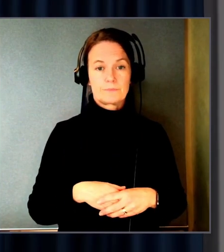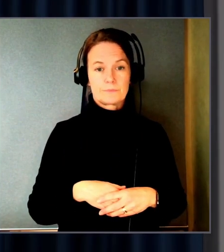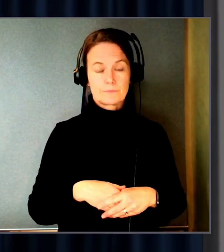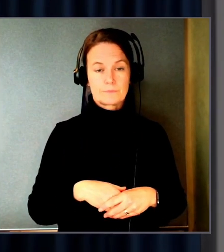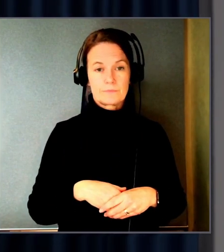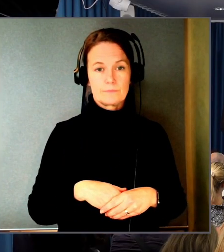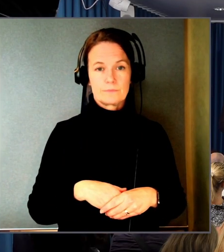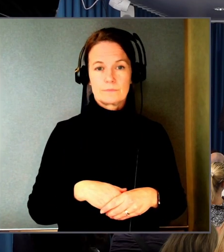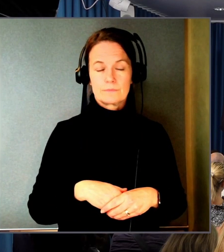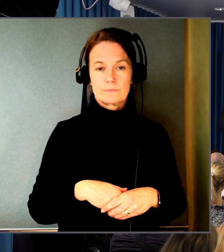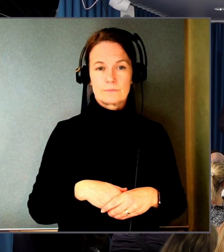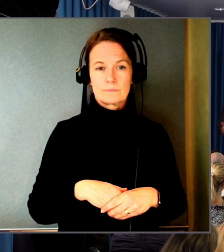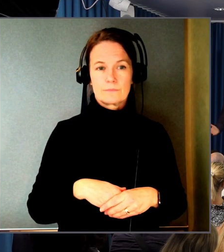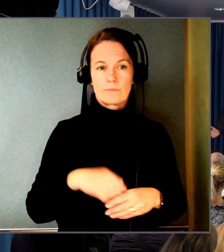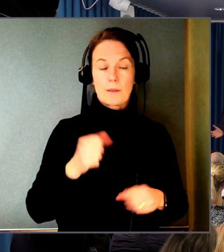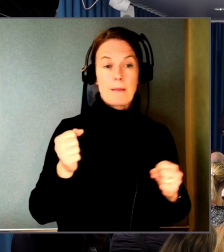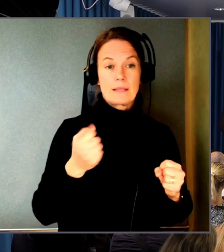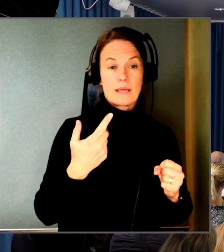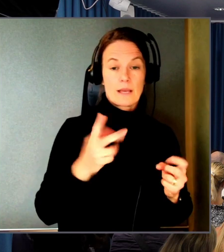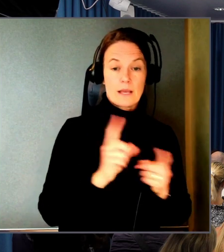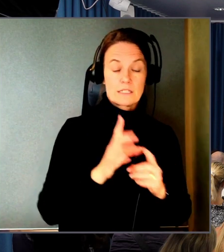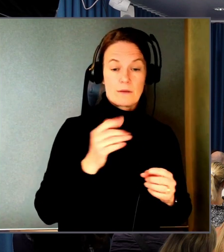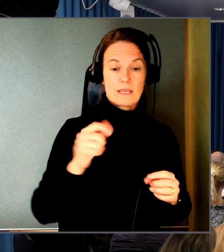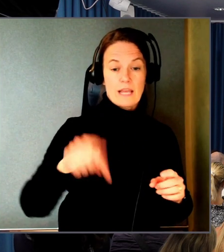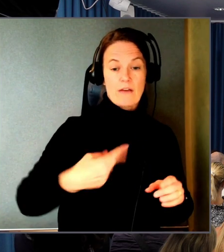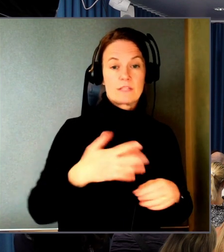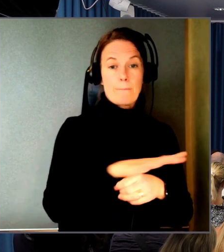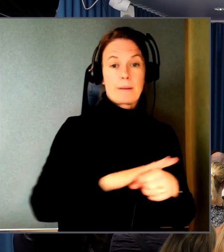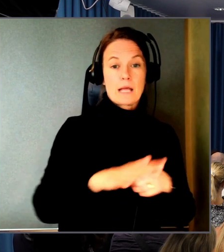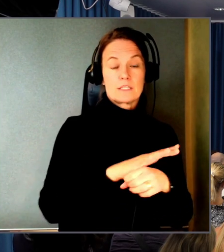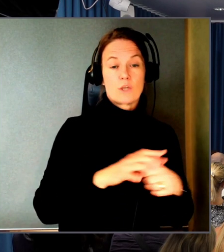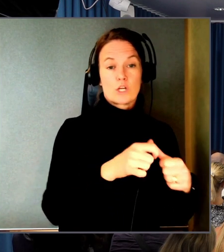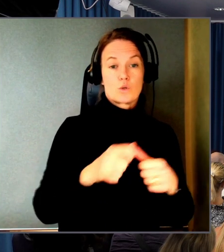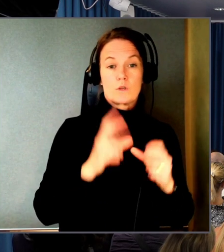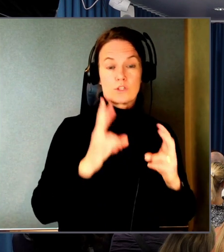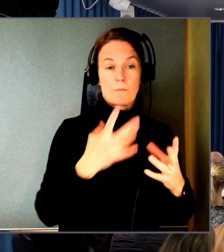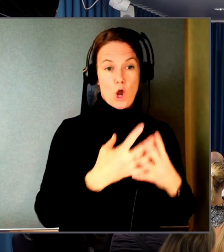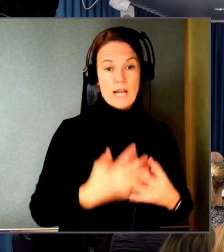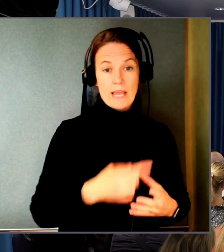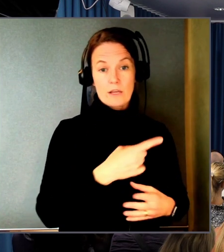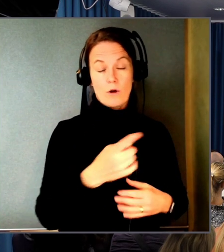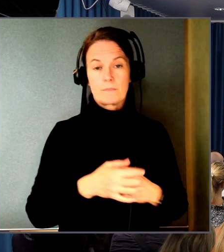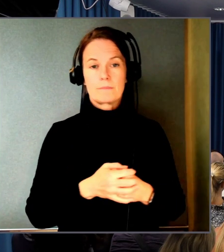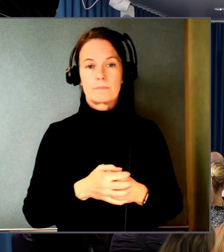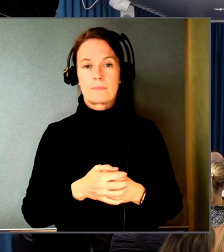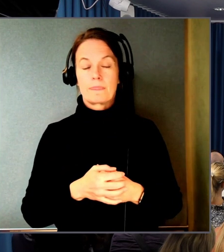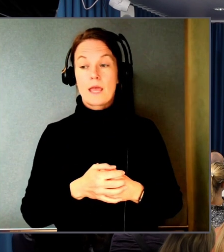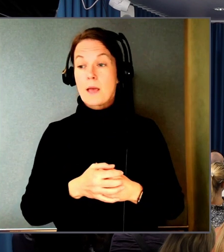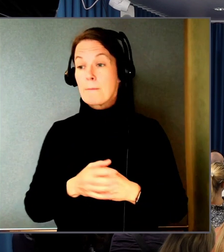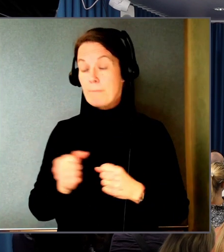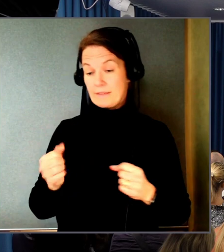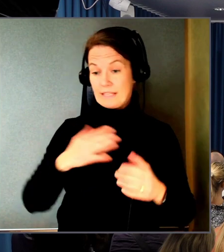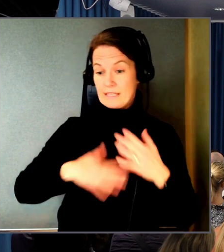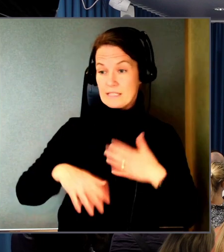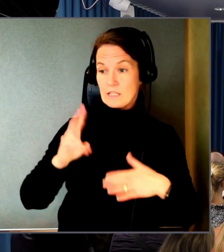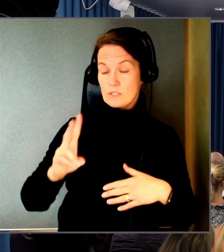Det är någon branschorganisation som kartlägger dem kanske. Men det är ju en intressant idé det här med typ certifiering av den